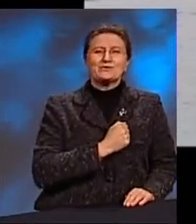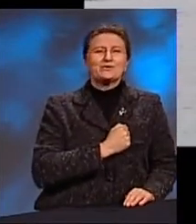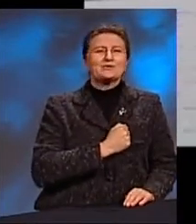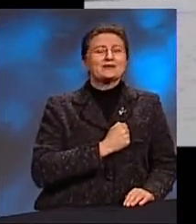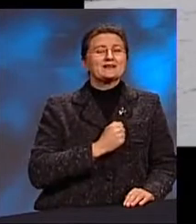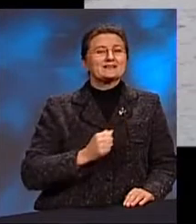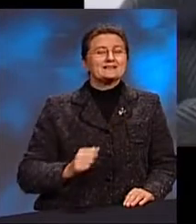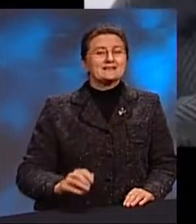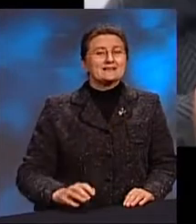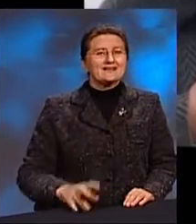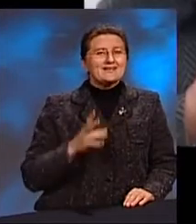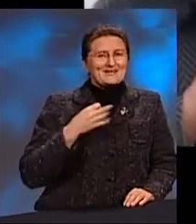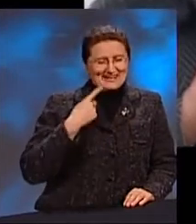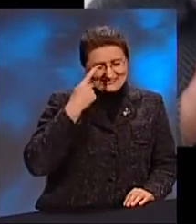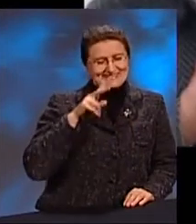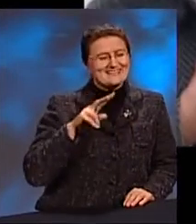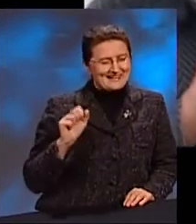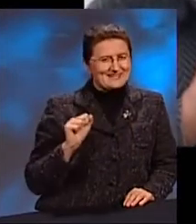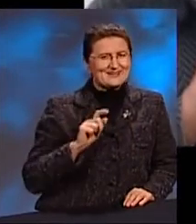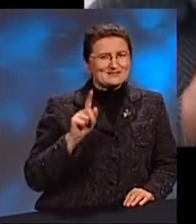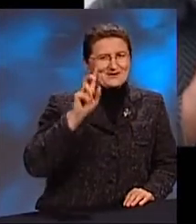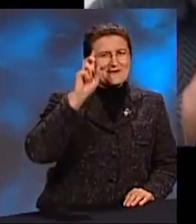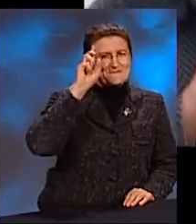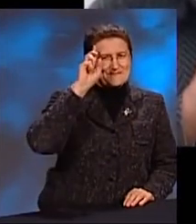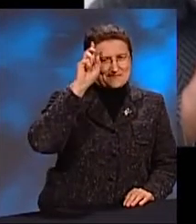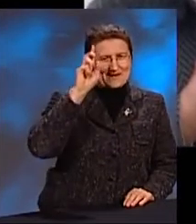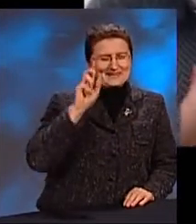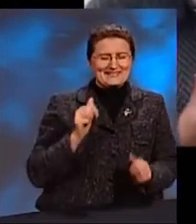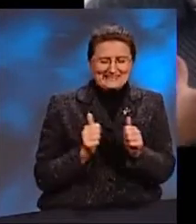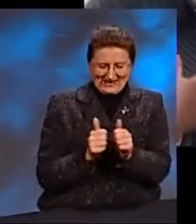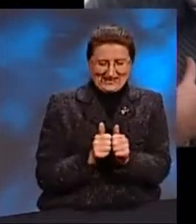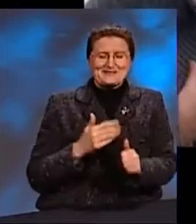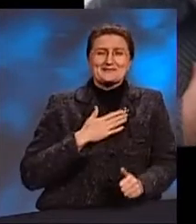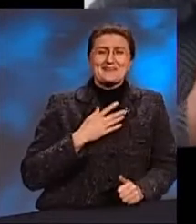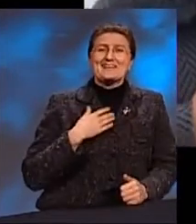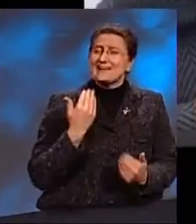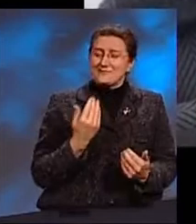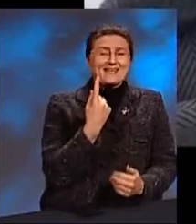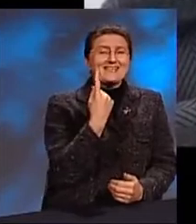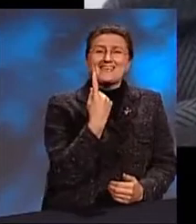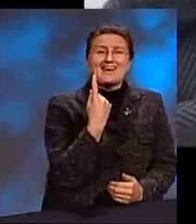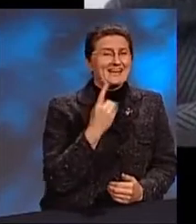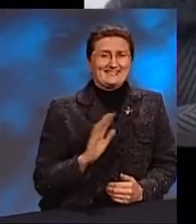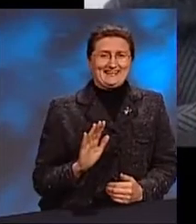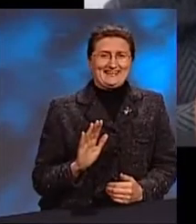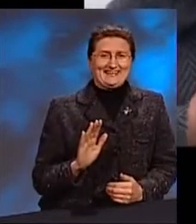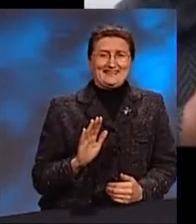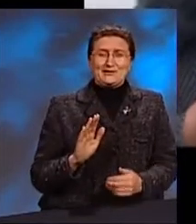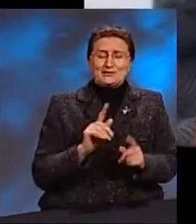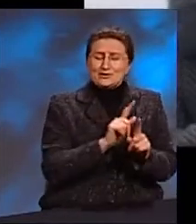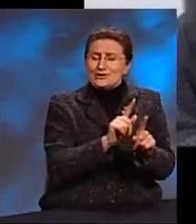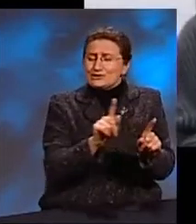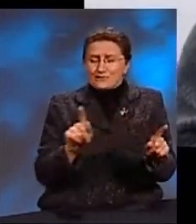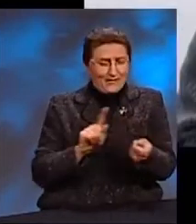Но я знала, что Бог остался со мной Что я теперь не одна И ничто,